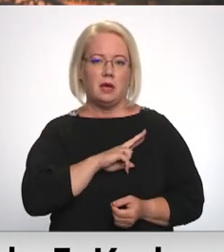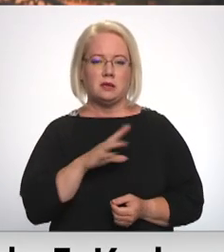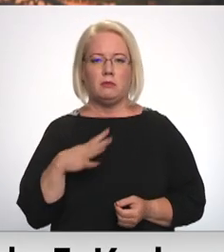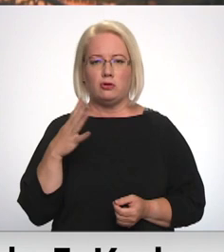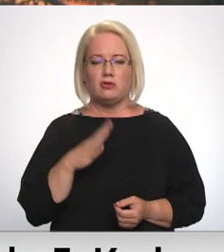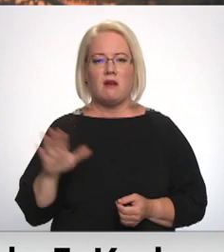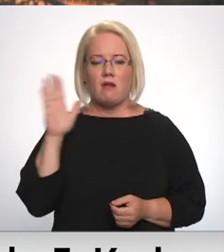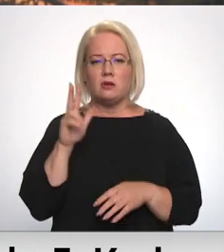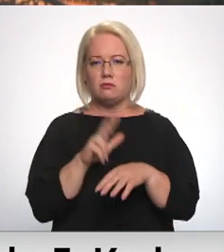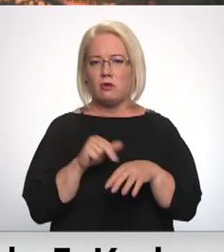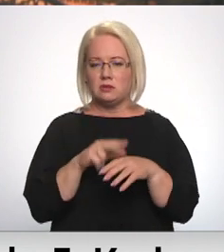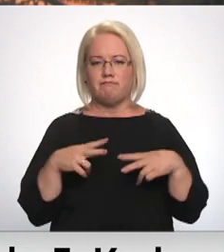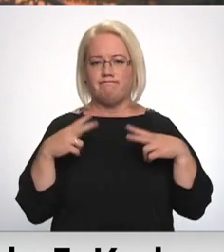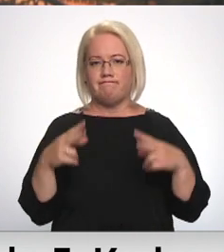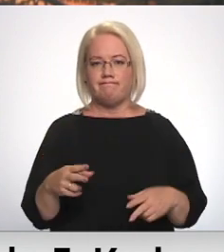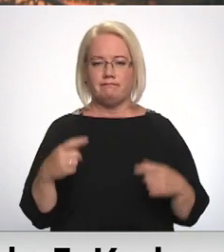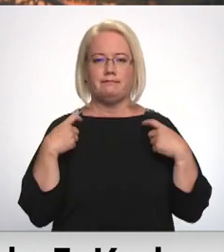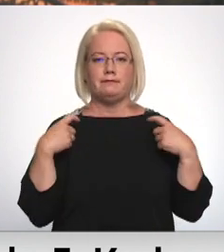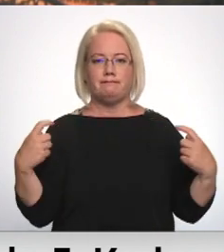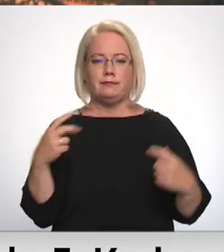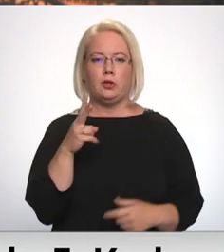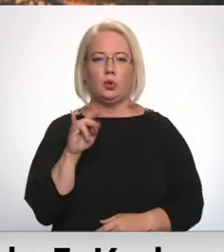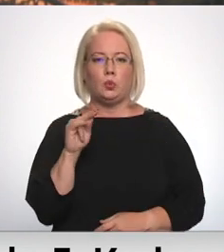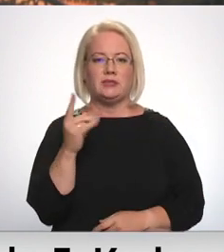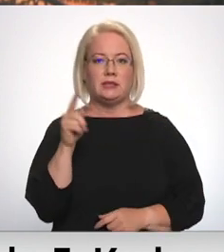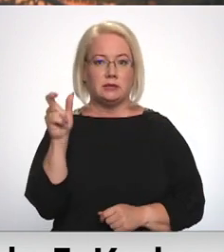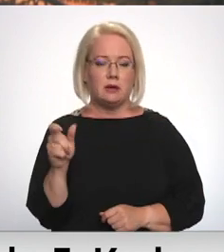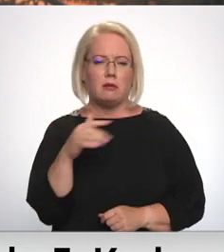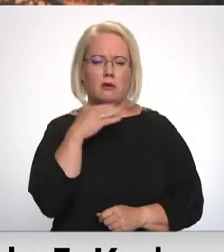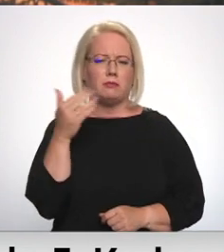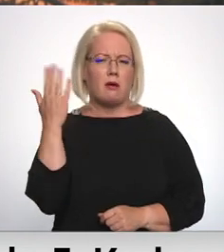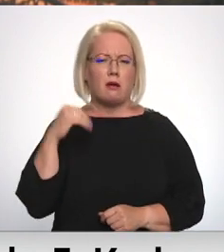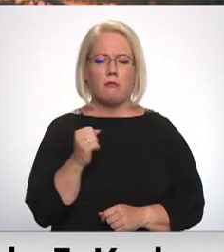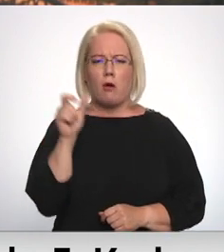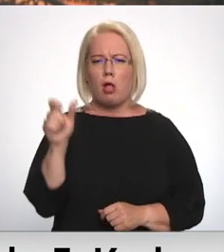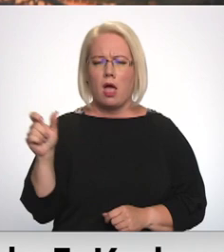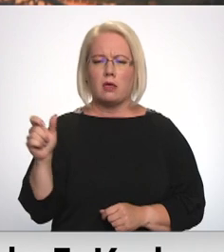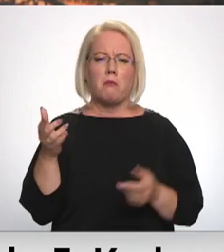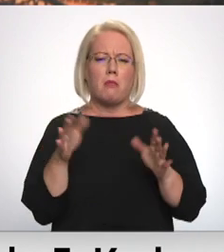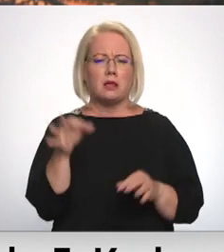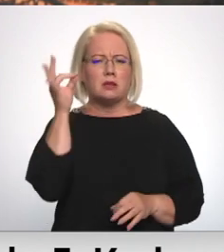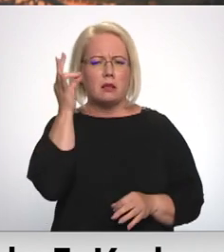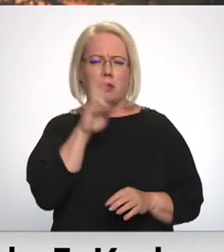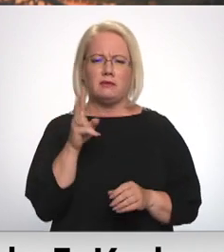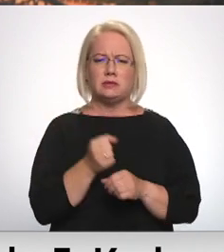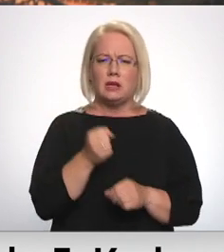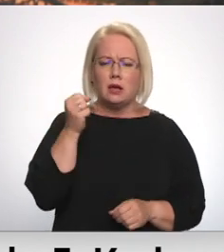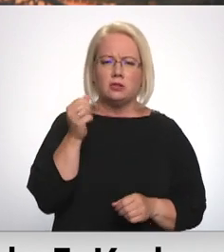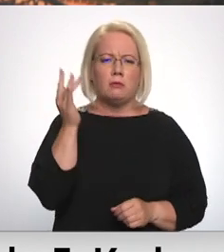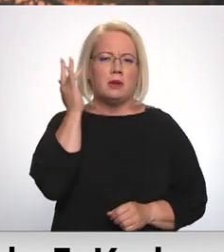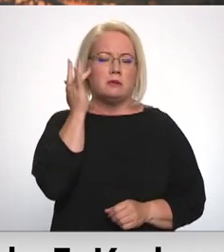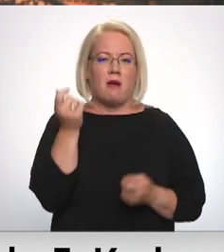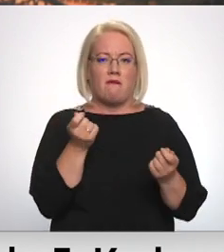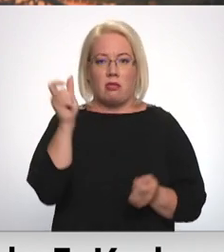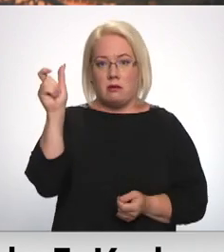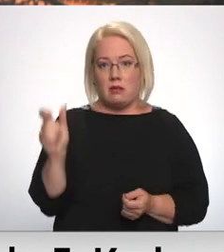bijušais valsts policijas priekšnieks, ģenerāls īnis Čūzes. Daudziem agrākajiem kolēģiem viņš paliks atmiņā nevien kā stingrs un principiāls